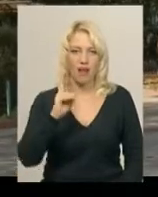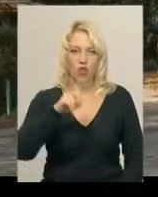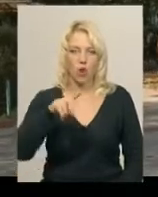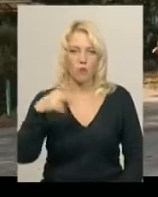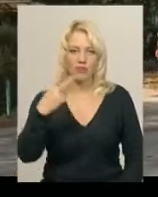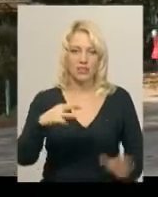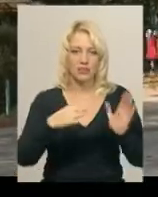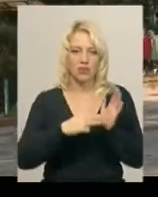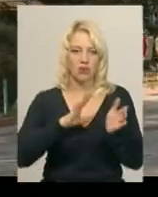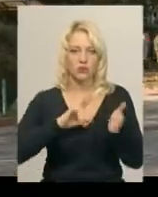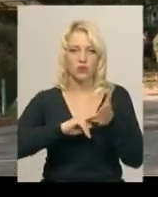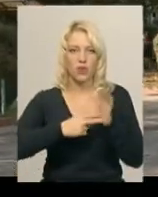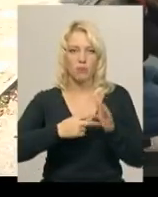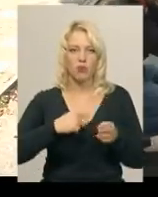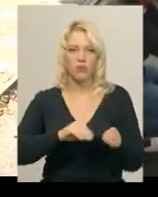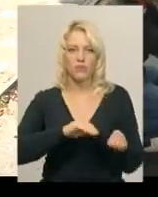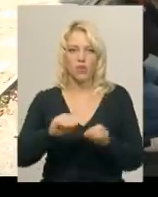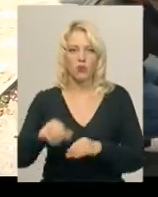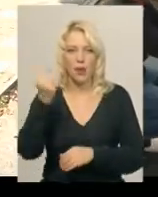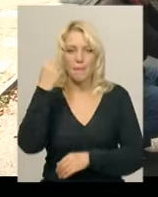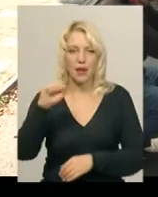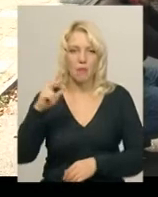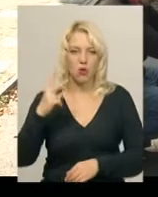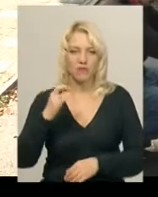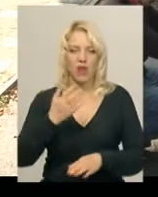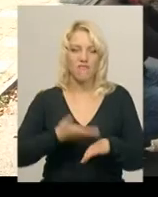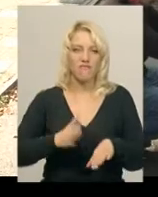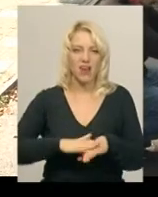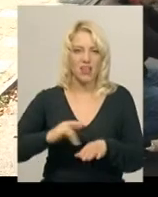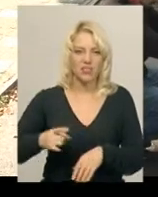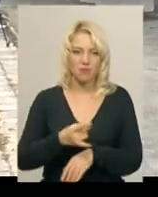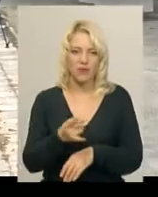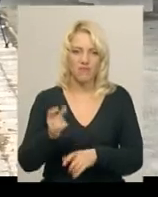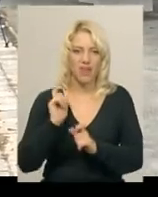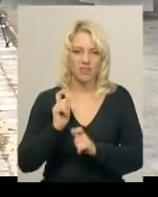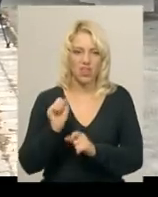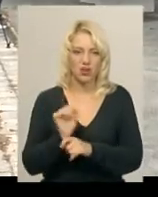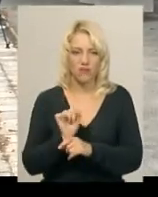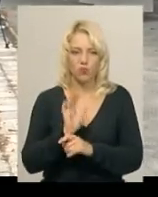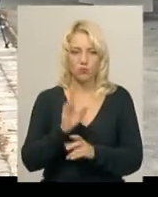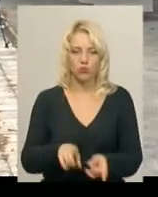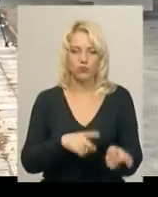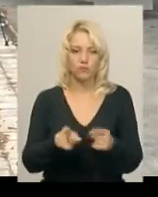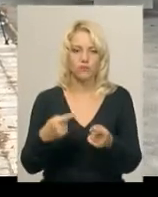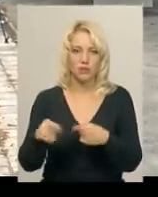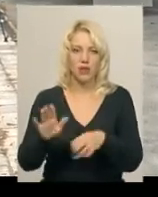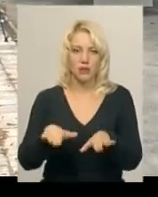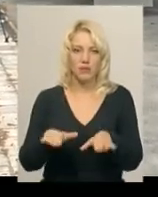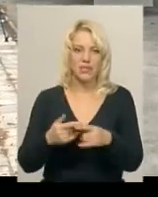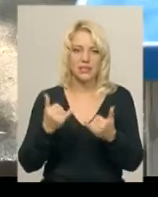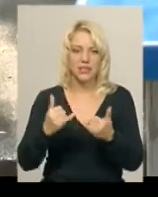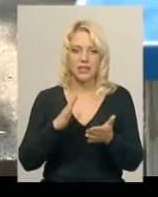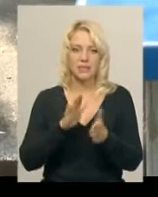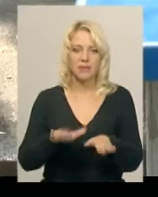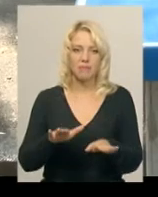заплановано встановити тенісний стіл на вулиці Перемоги-2, однак у зв'язку з важкістю під'їзду вантажного авто його облаштують в іншому місці. Наразі його місце